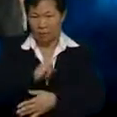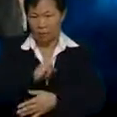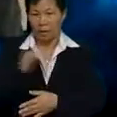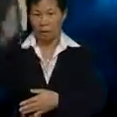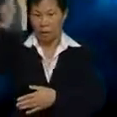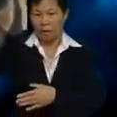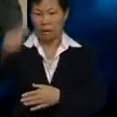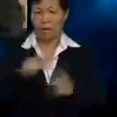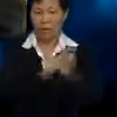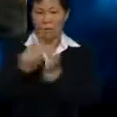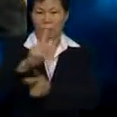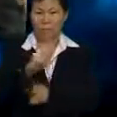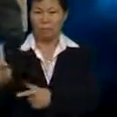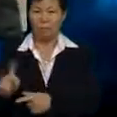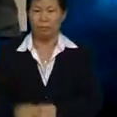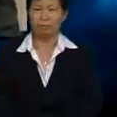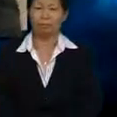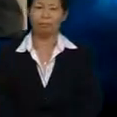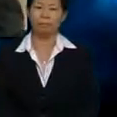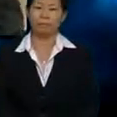Akan meluluskannya Ya